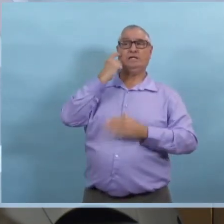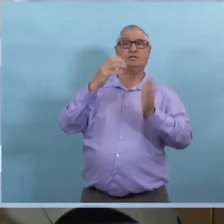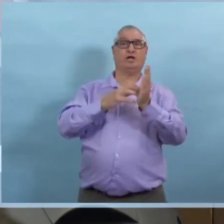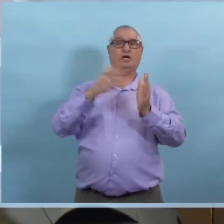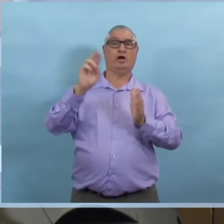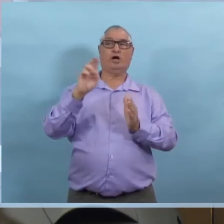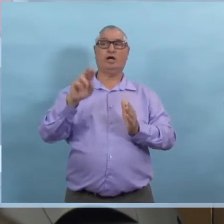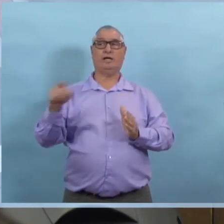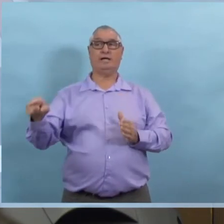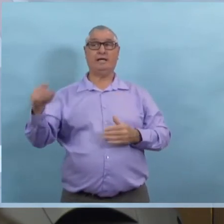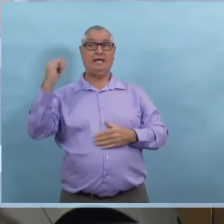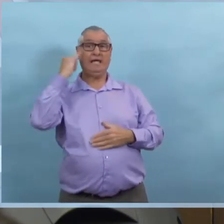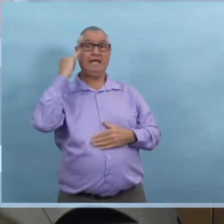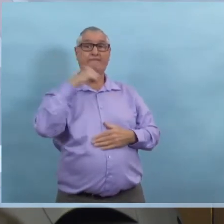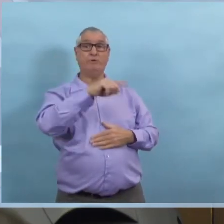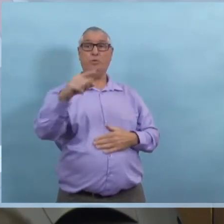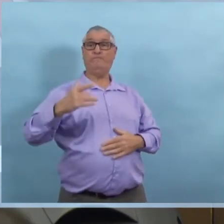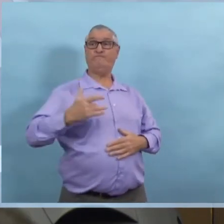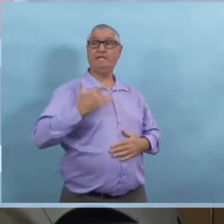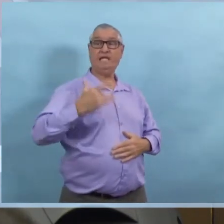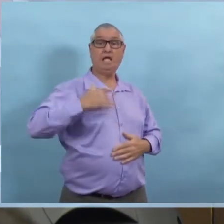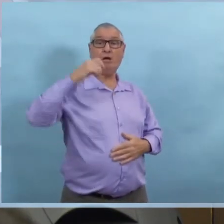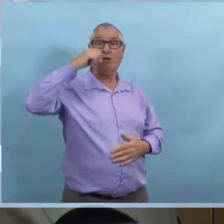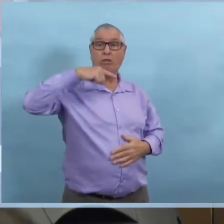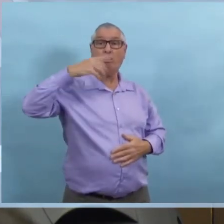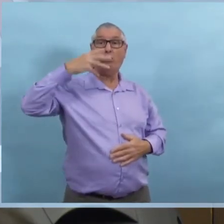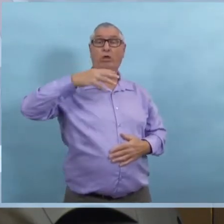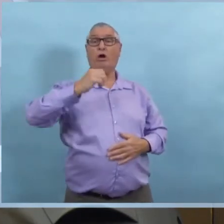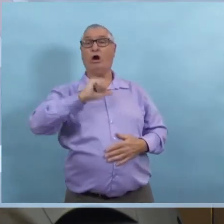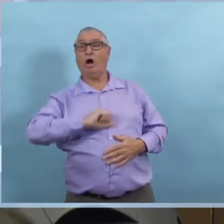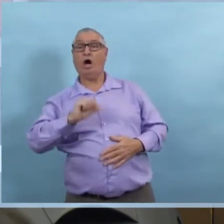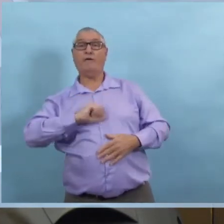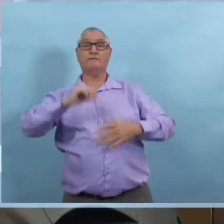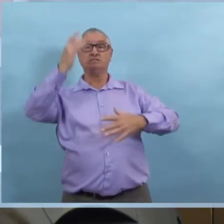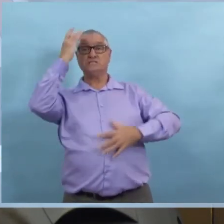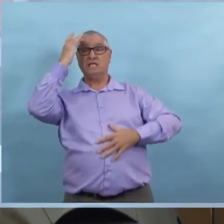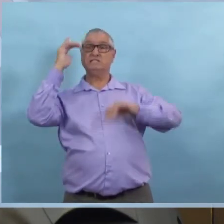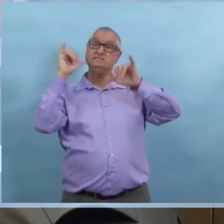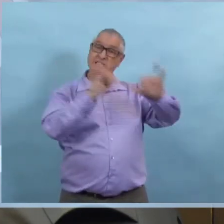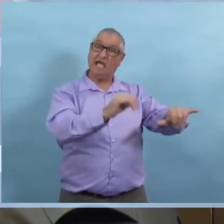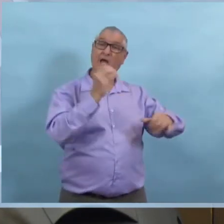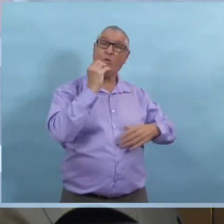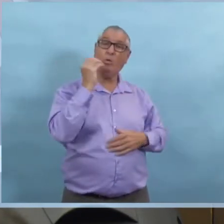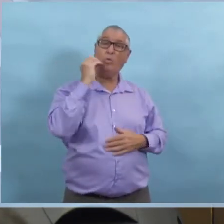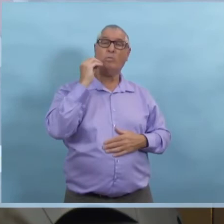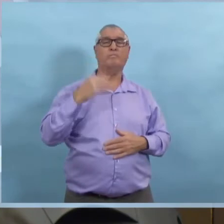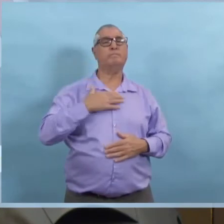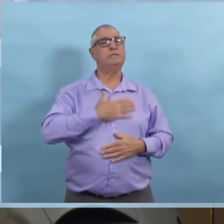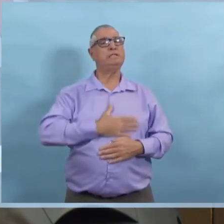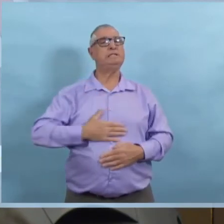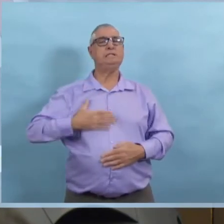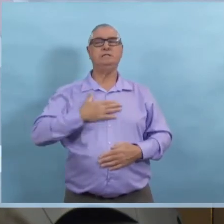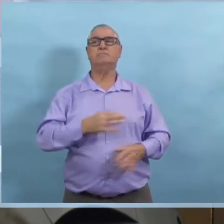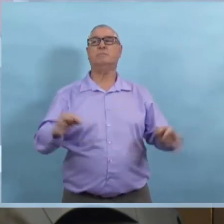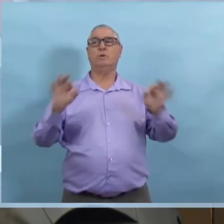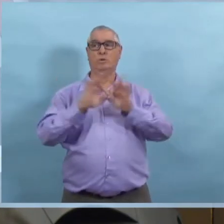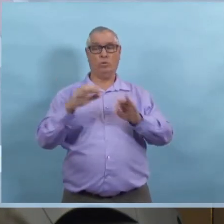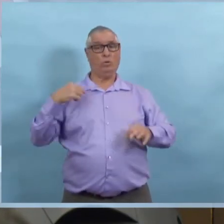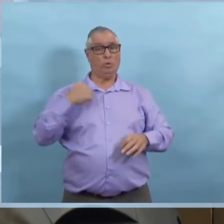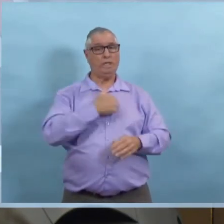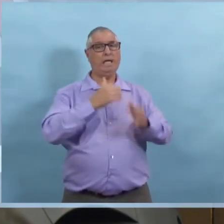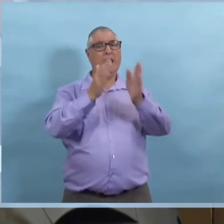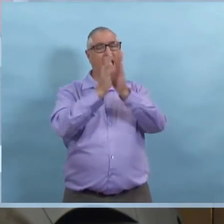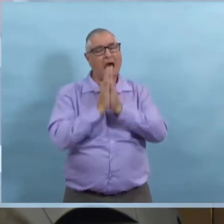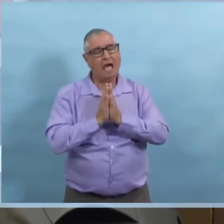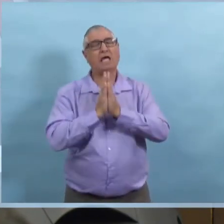que les gens cet automne, cet hiver, ceux qui sont malades, ils doivent rester à la maison. C'est vraiment un rôle très